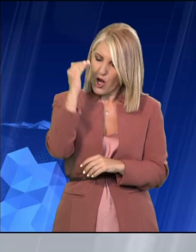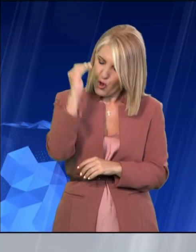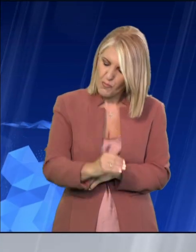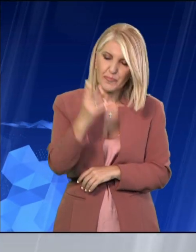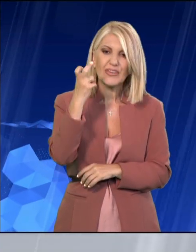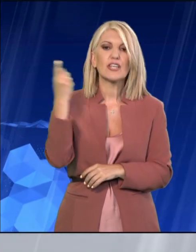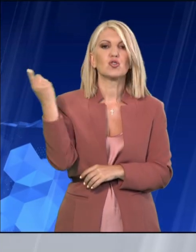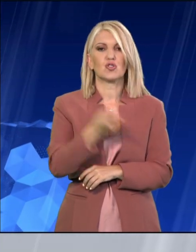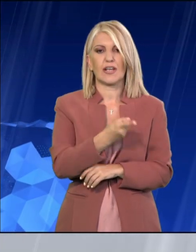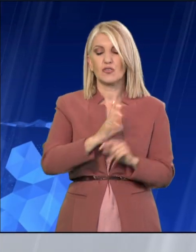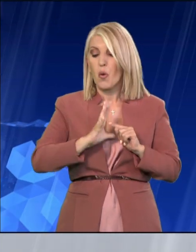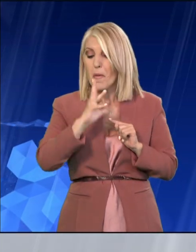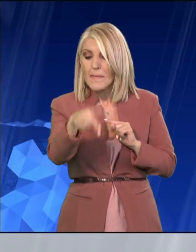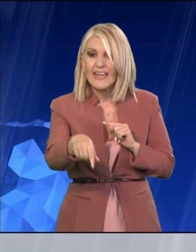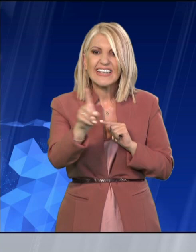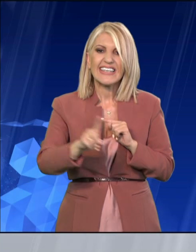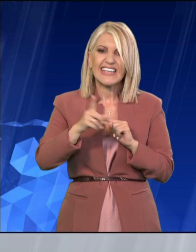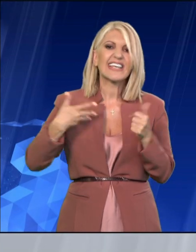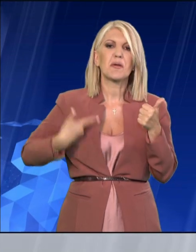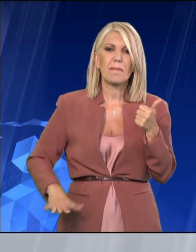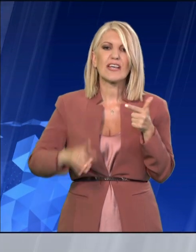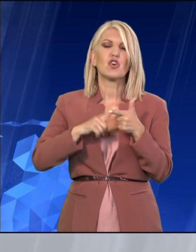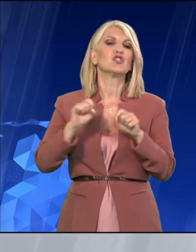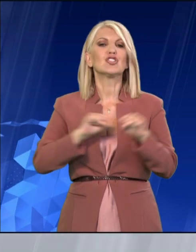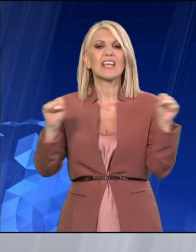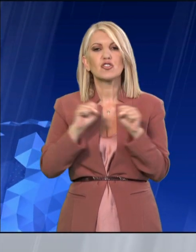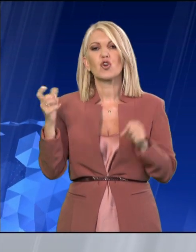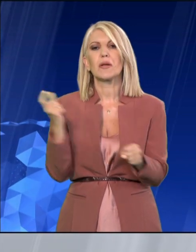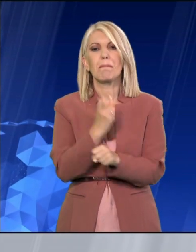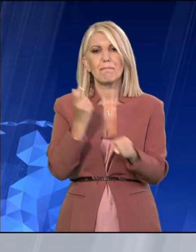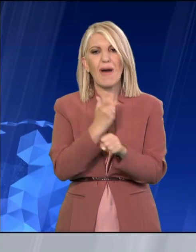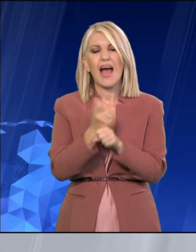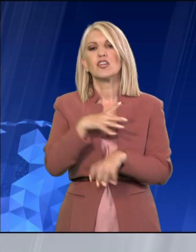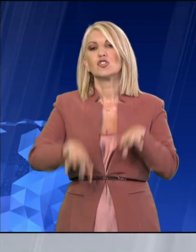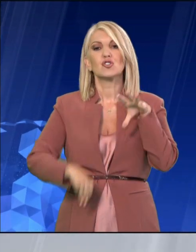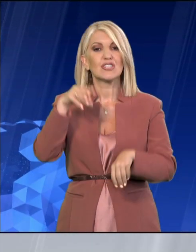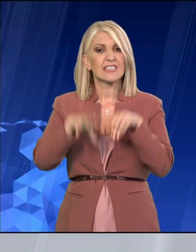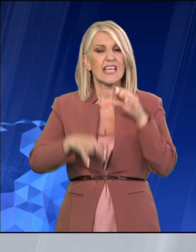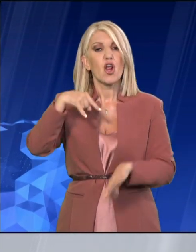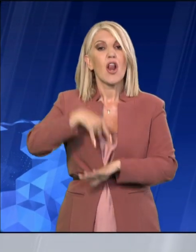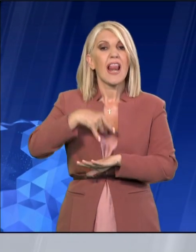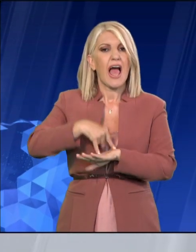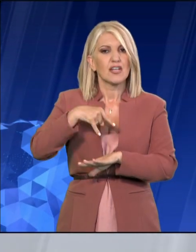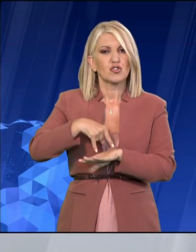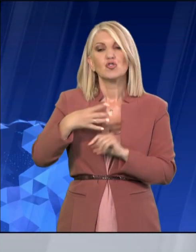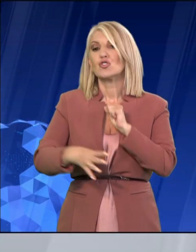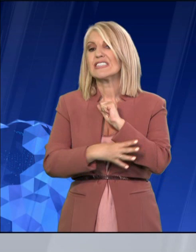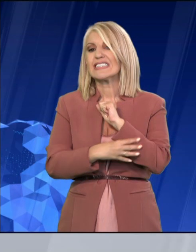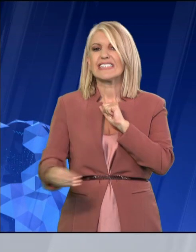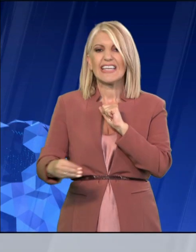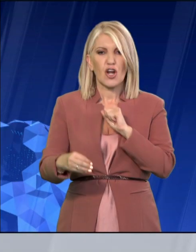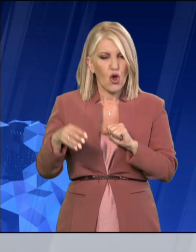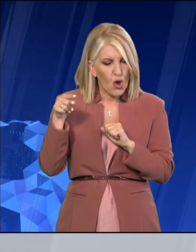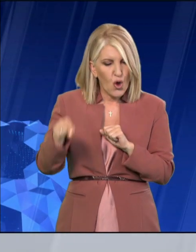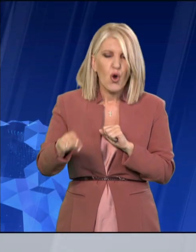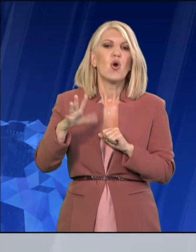αυτή την Κυριακή για τη Μήκονο, τη Σαντορίνη, την Πάρο, τη Σύρο, την Άξο ή την Τίνο από τον Πειραιά ή από το Ιράκλειο, καθώς